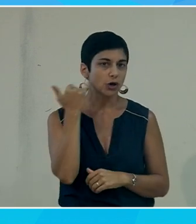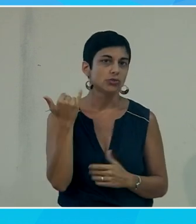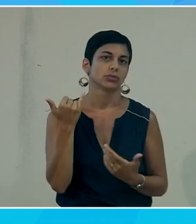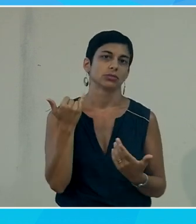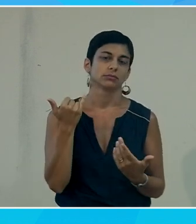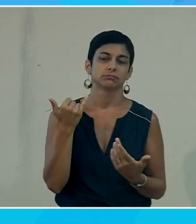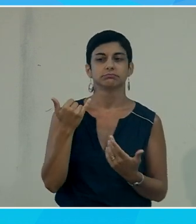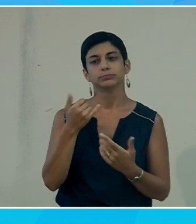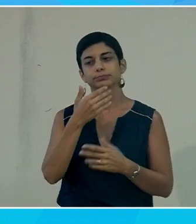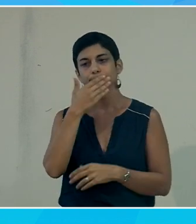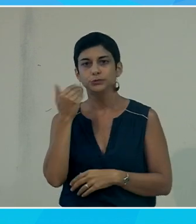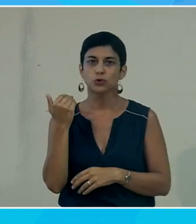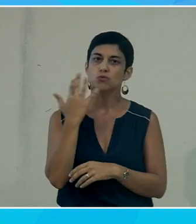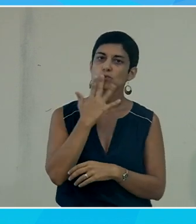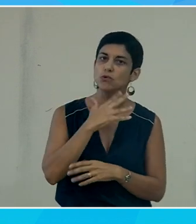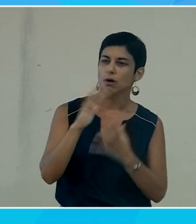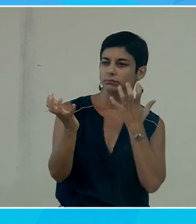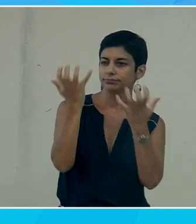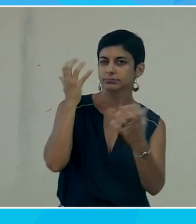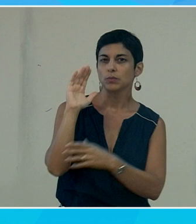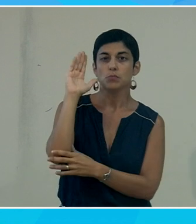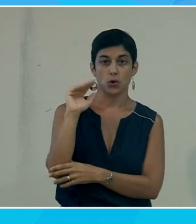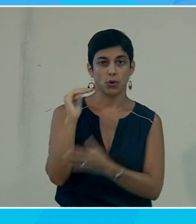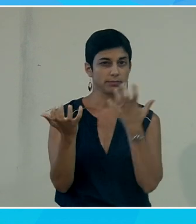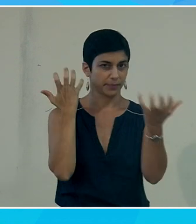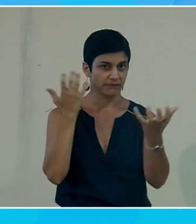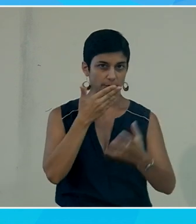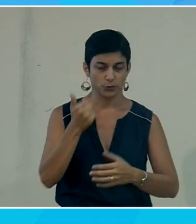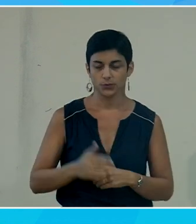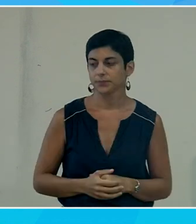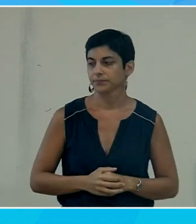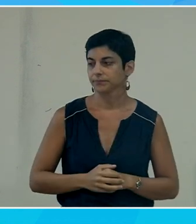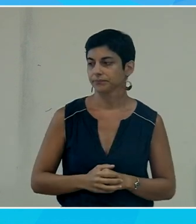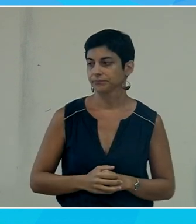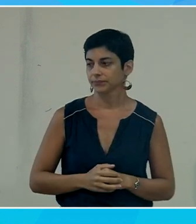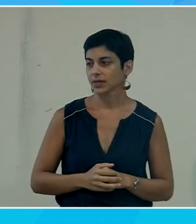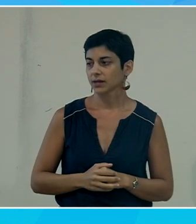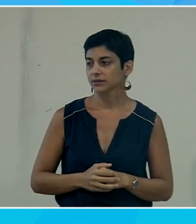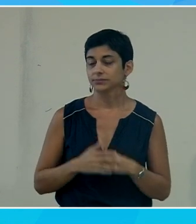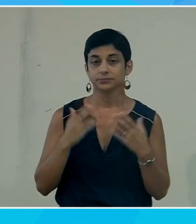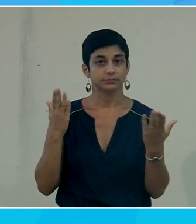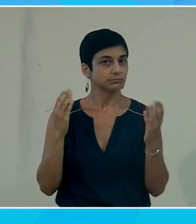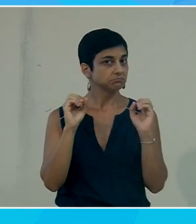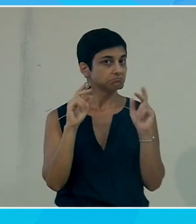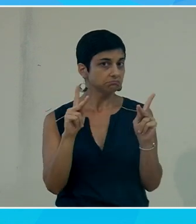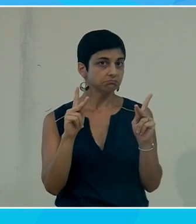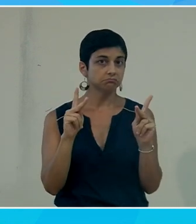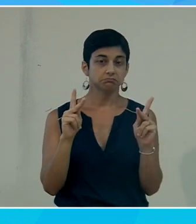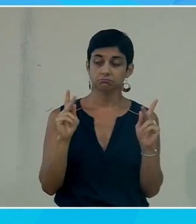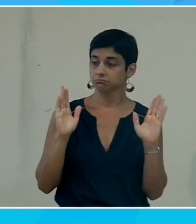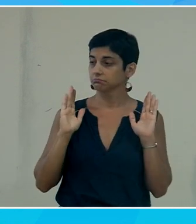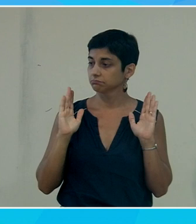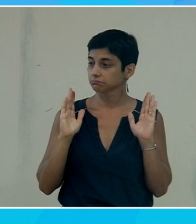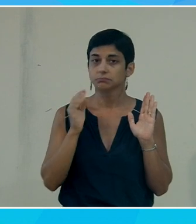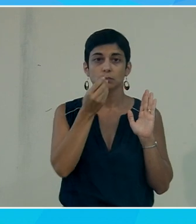sur une couleur un peu plus soutenue, un bleu soutenu par exemple, auquel cas, l'erreur a disparu du